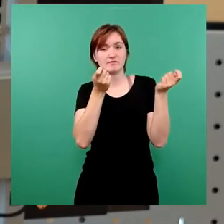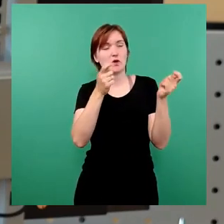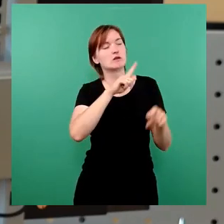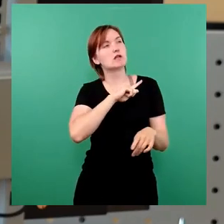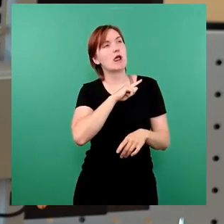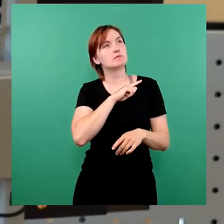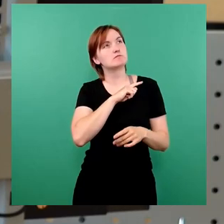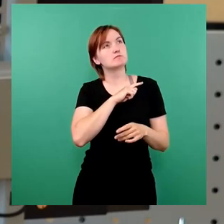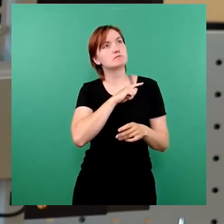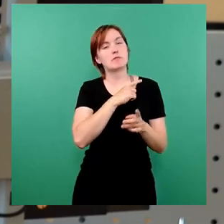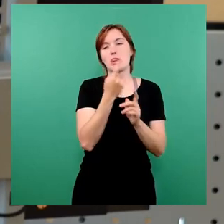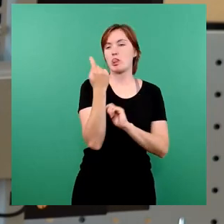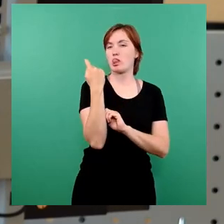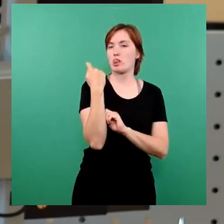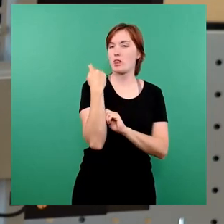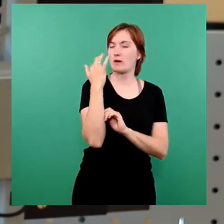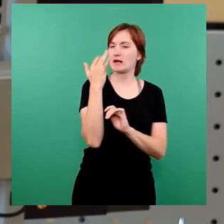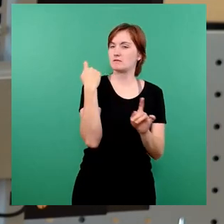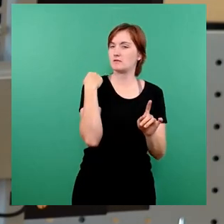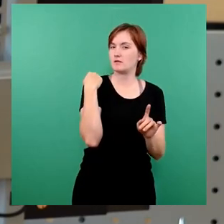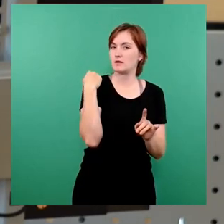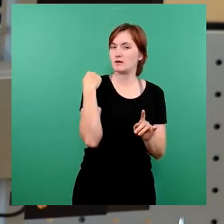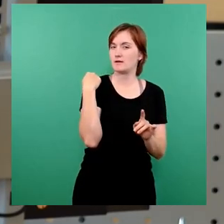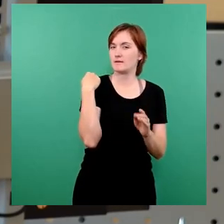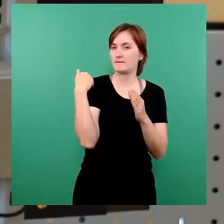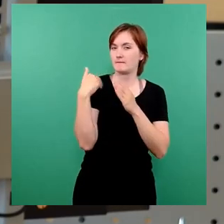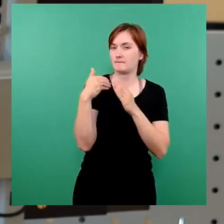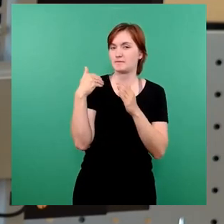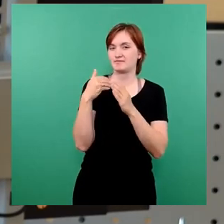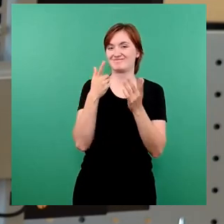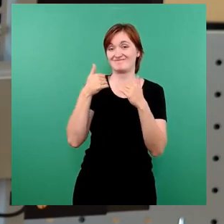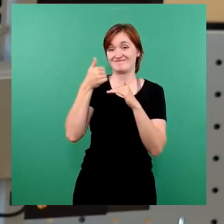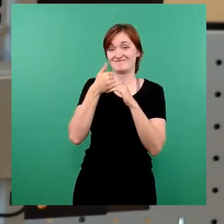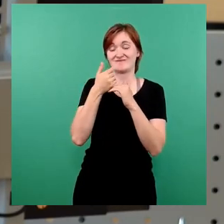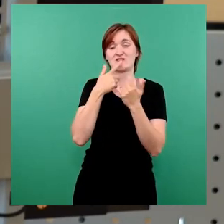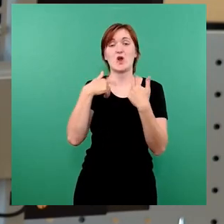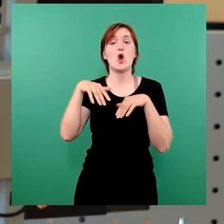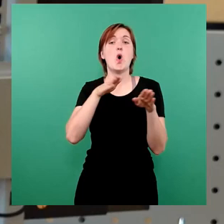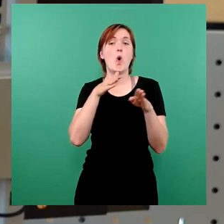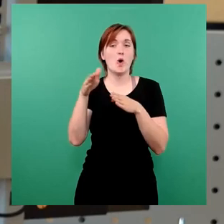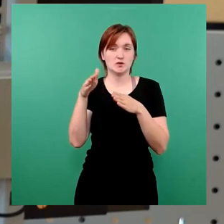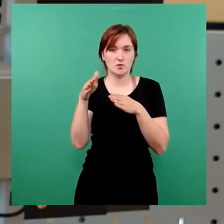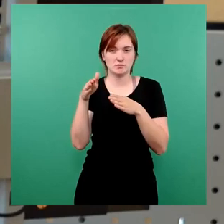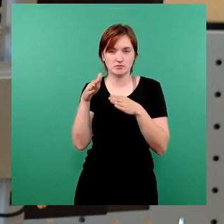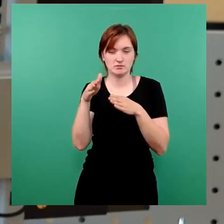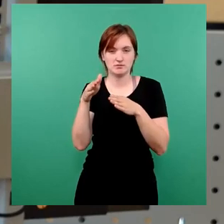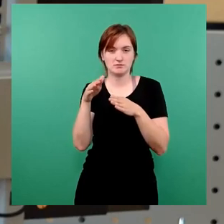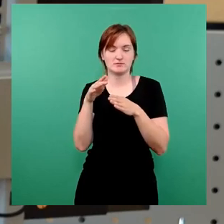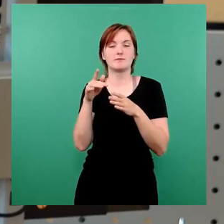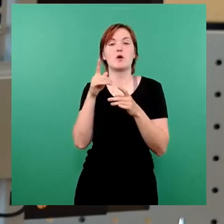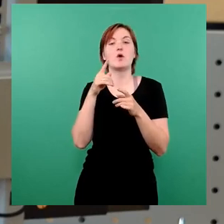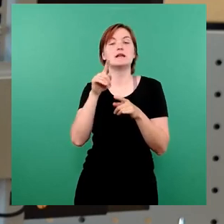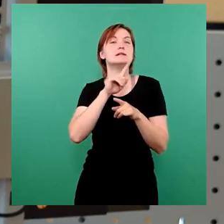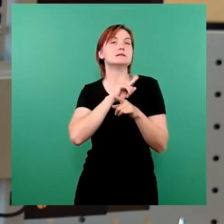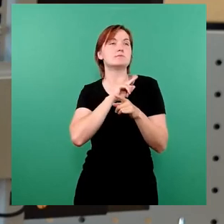kann, erst ganz kurz im Bereich Ordnung verantwortlich. Und im weiteren Verlauf meiner Rede,